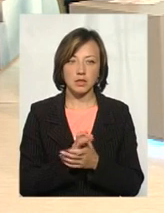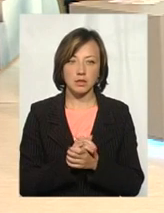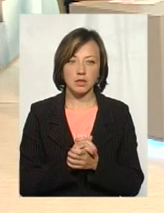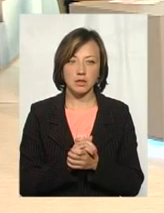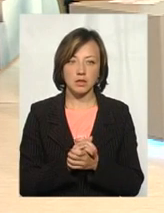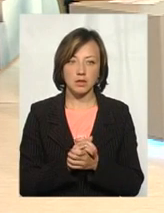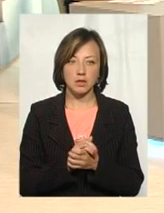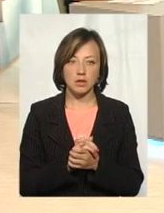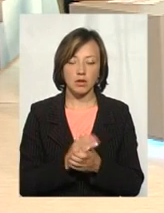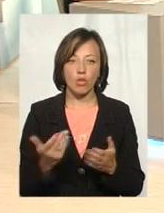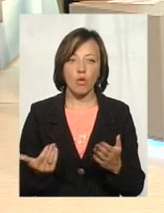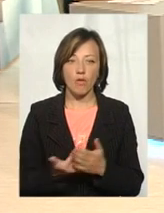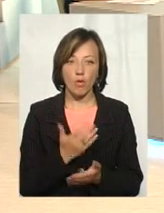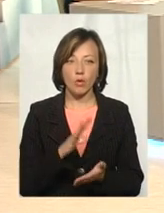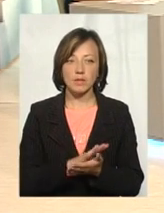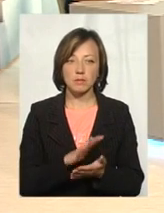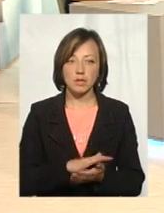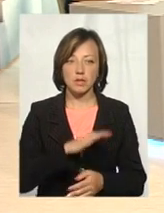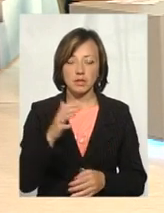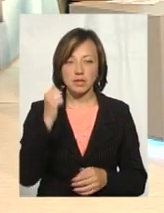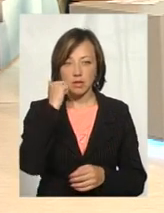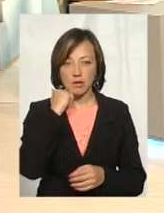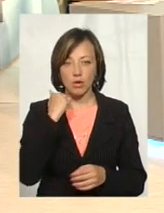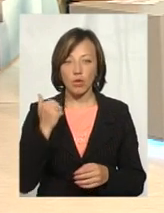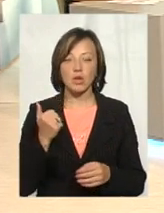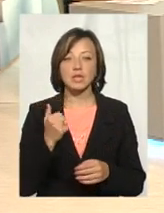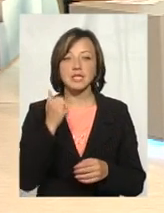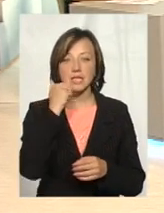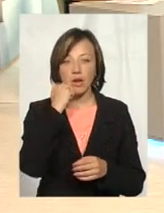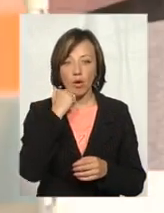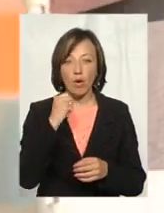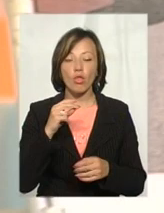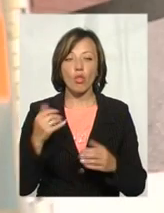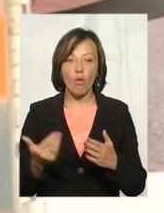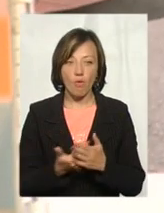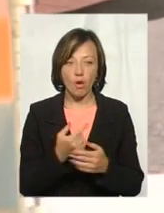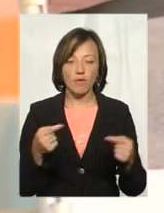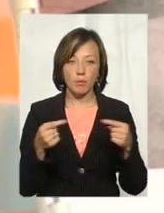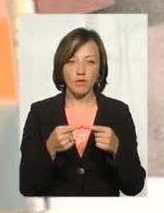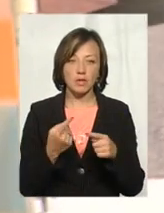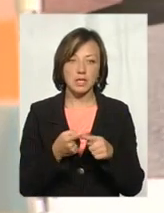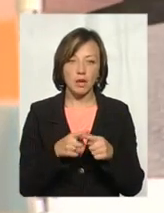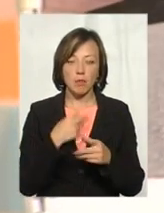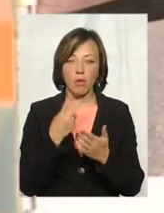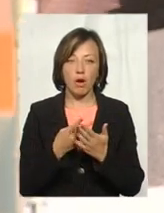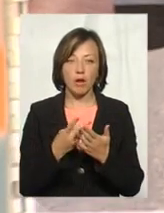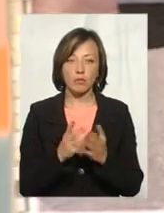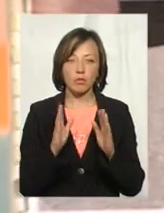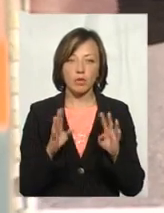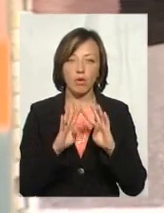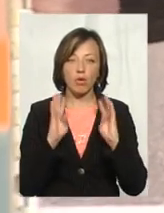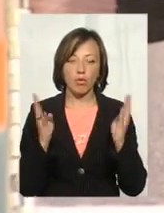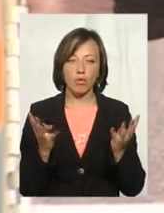нового сміттєполігону чи старого полігону. Того старого, але воно вигляд не відповідно. Ось показано, який буде